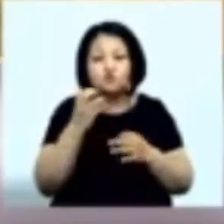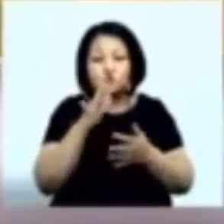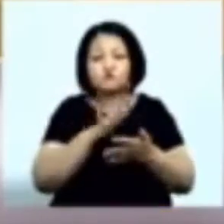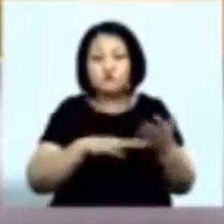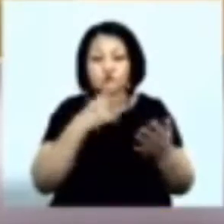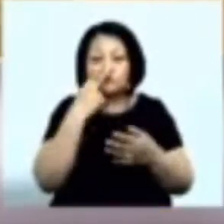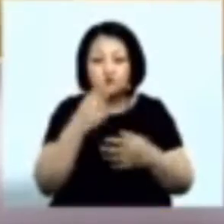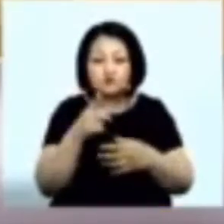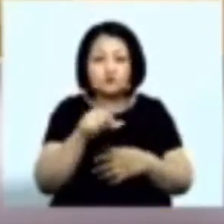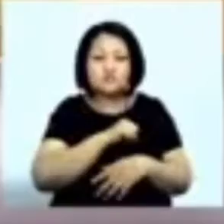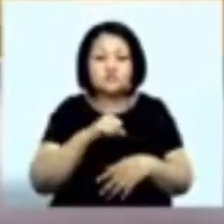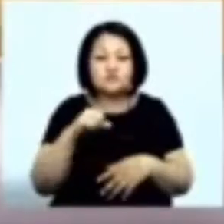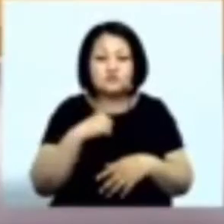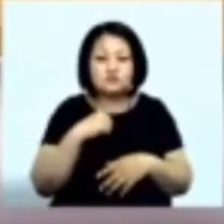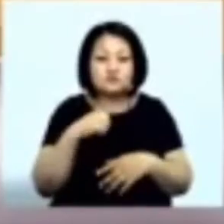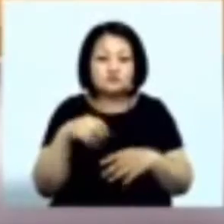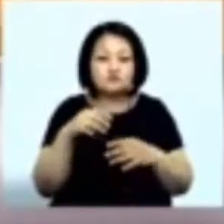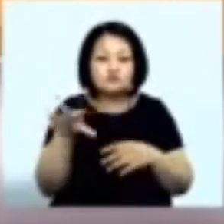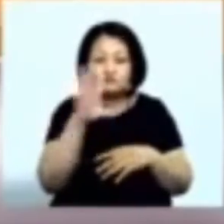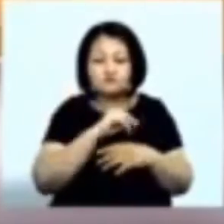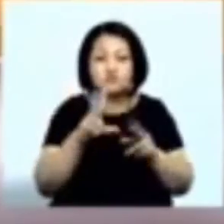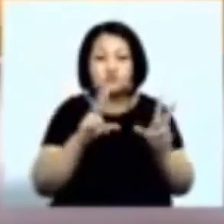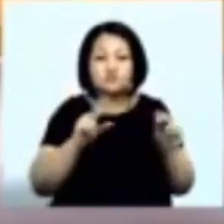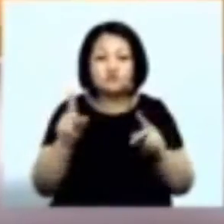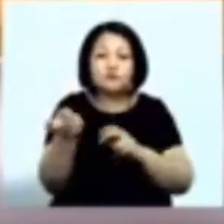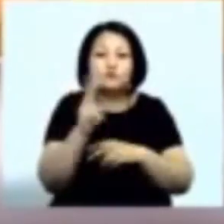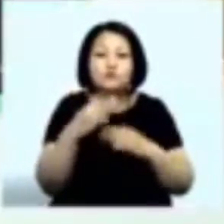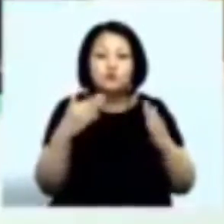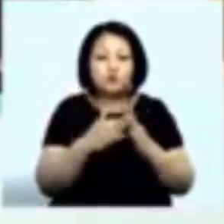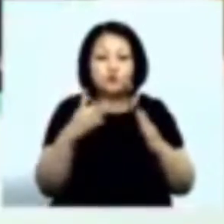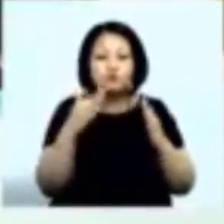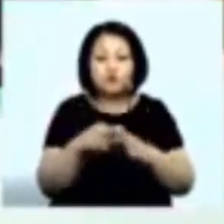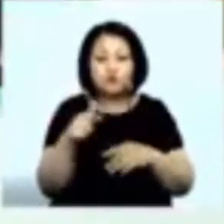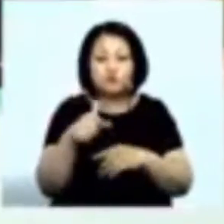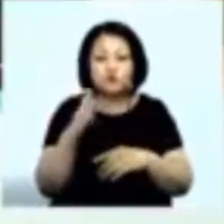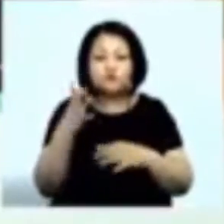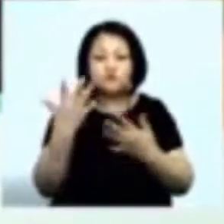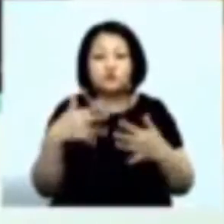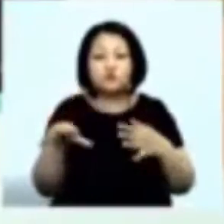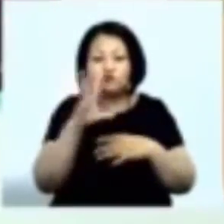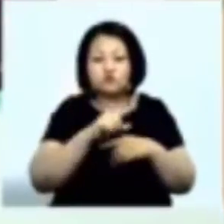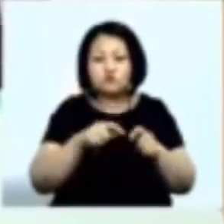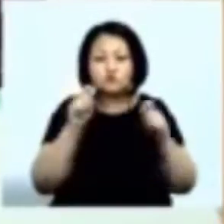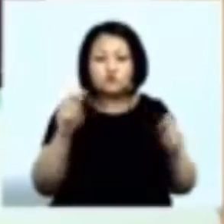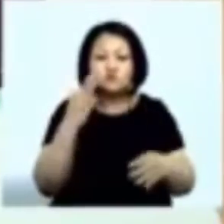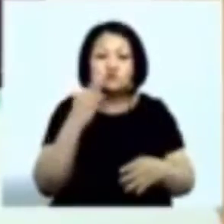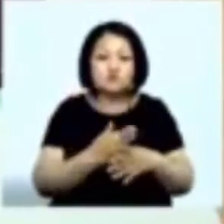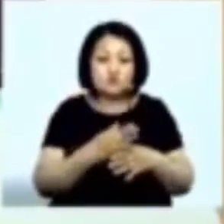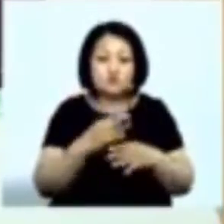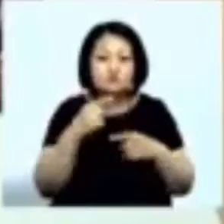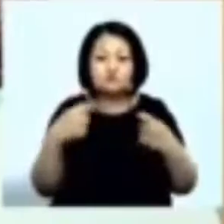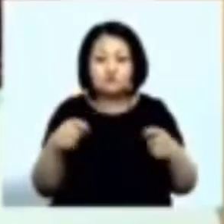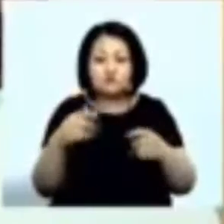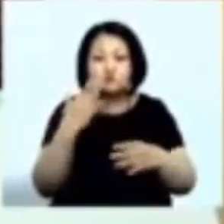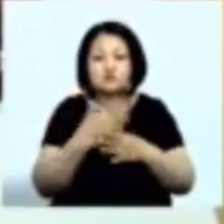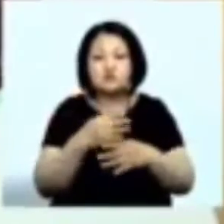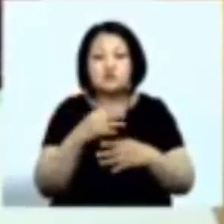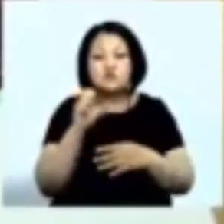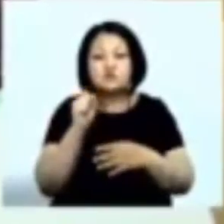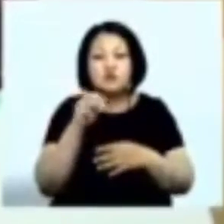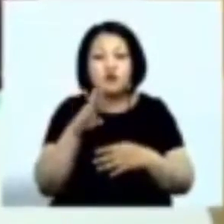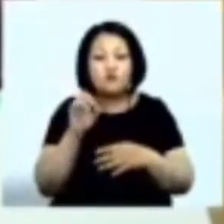счастливые Потому что зайти в дом В дом Гринвей Где все уже создано Есть продукт Есть автобонус Есть